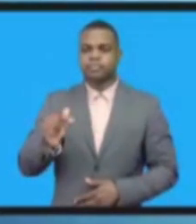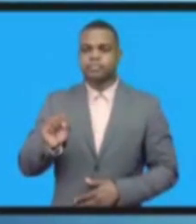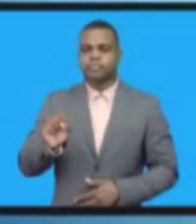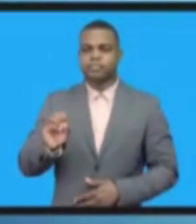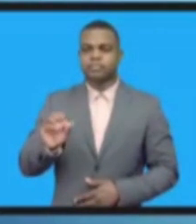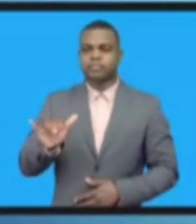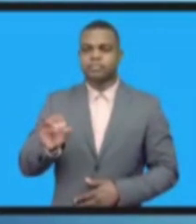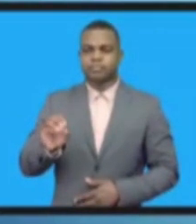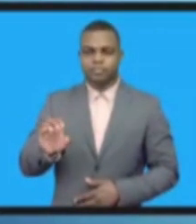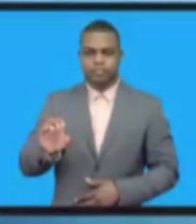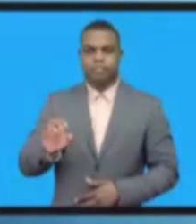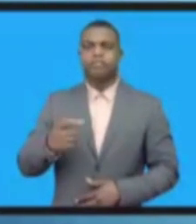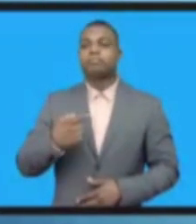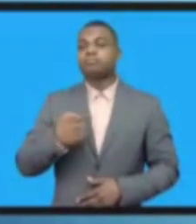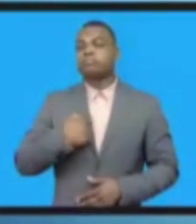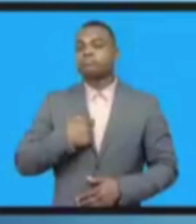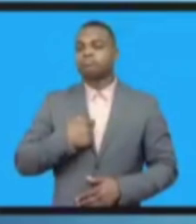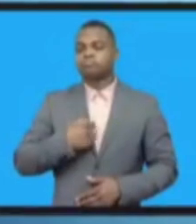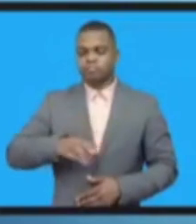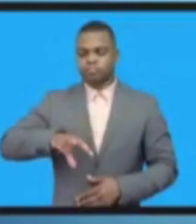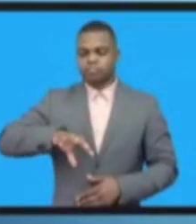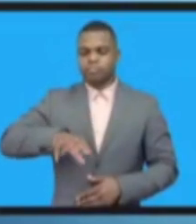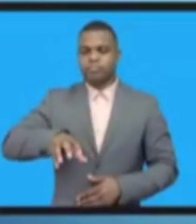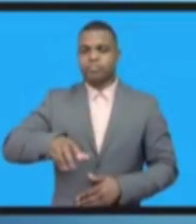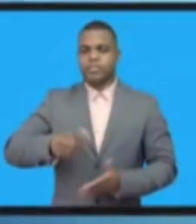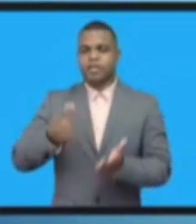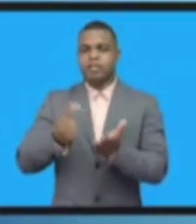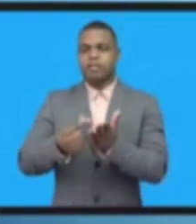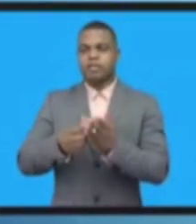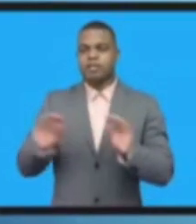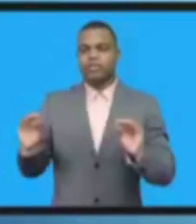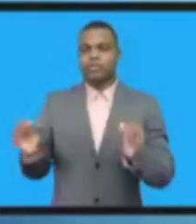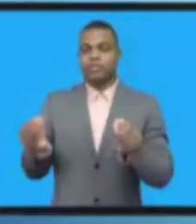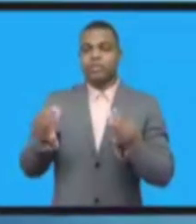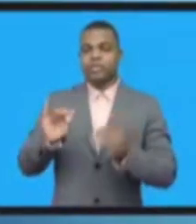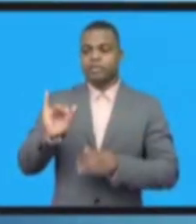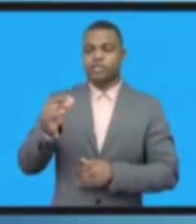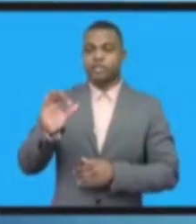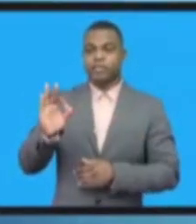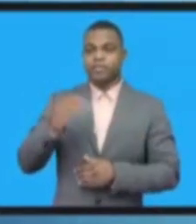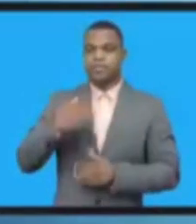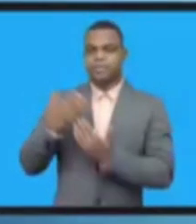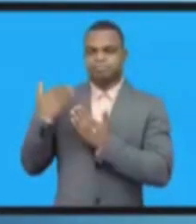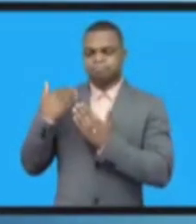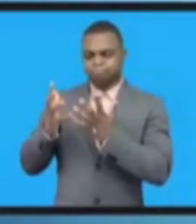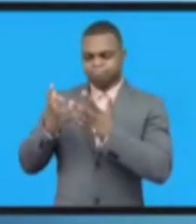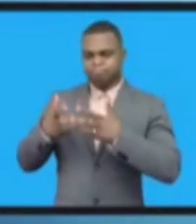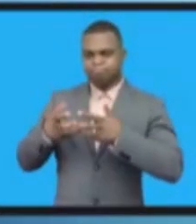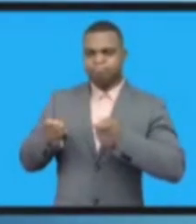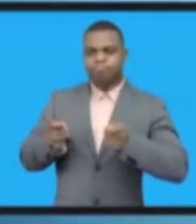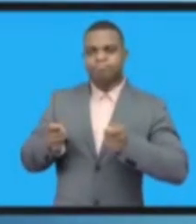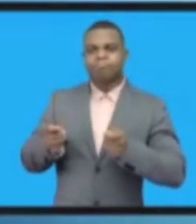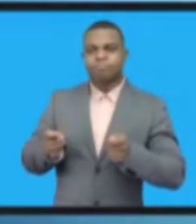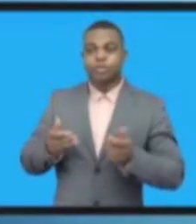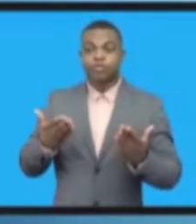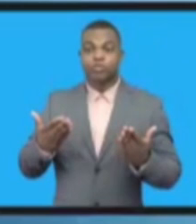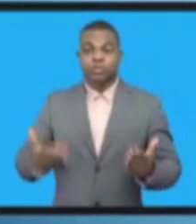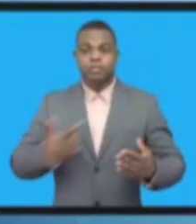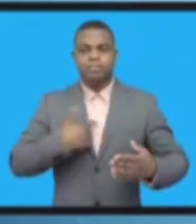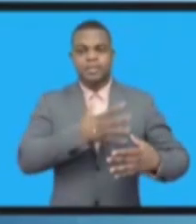Сегодня я представляю молодежь со всего мира. И, безусловно, эта группа